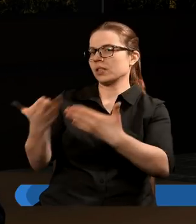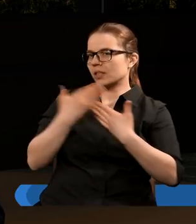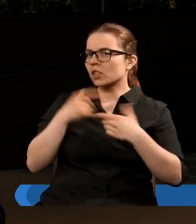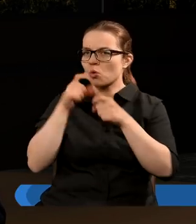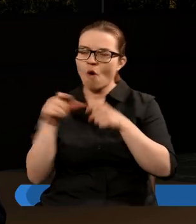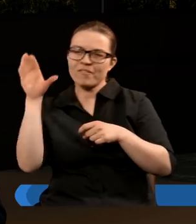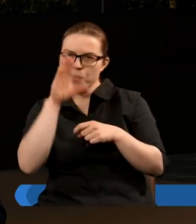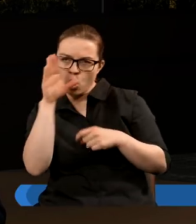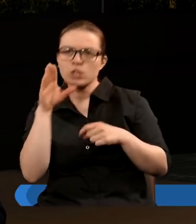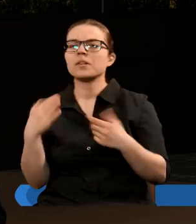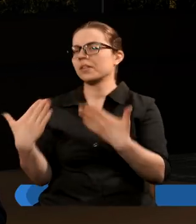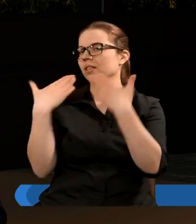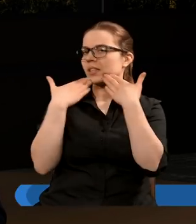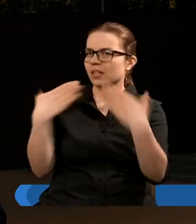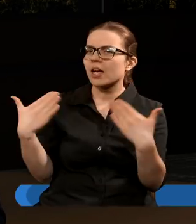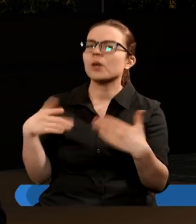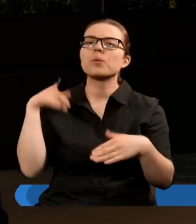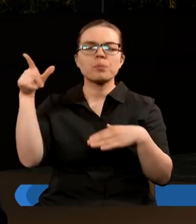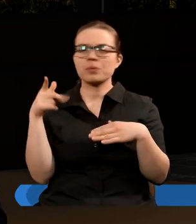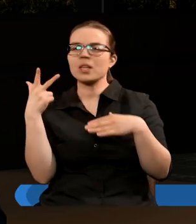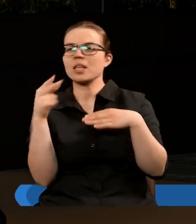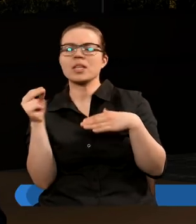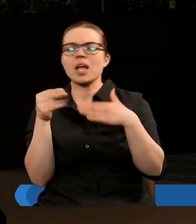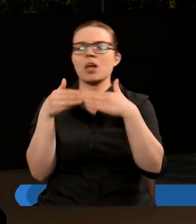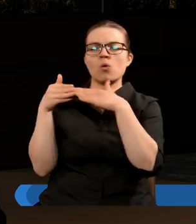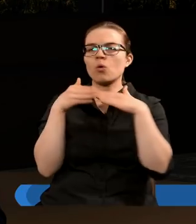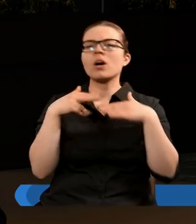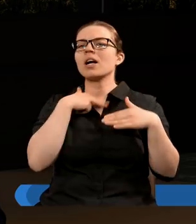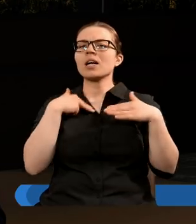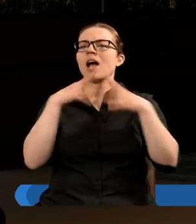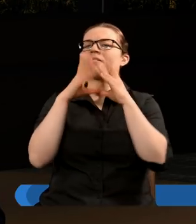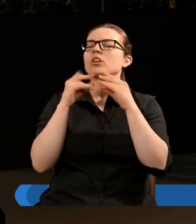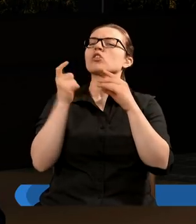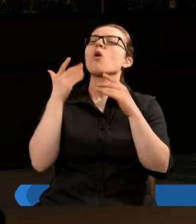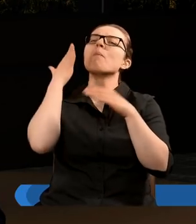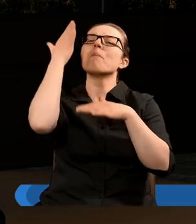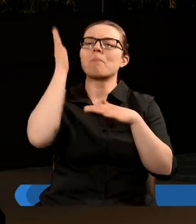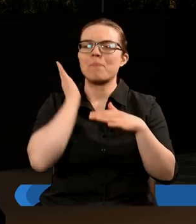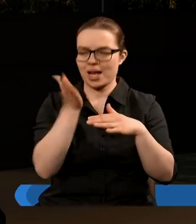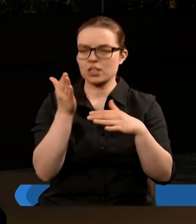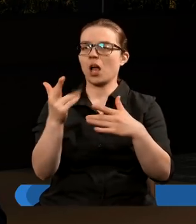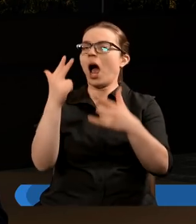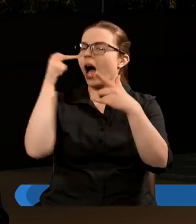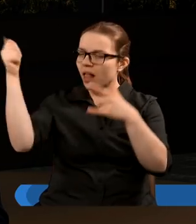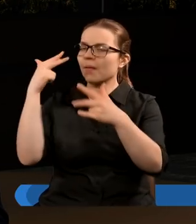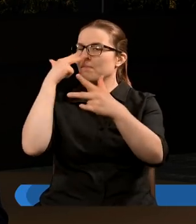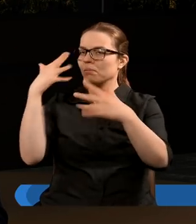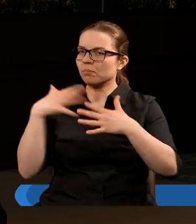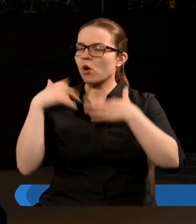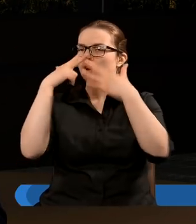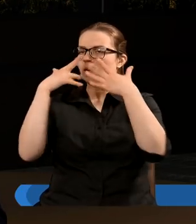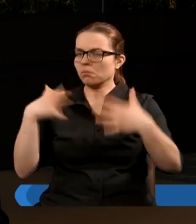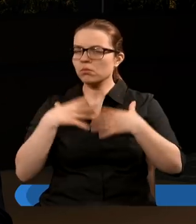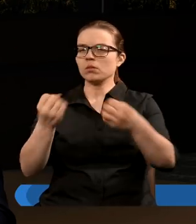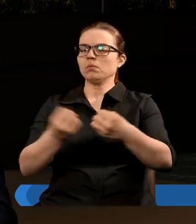Bożym. Dziękujemy, że nie ukryłeś nam wszystkiego, co ma się wydarzyć, a pokazujesz w